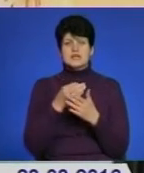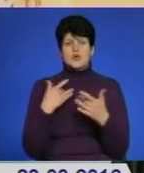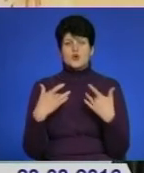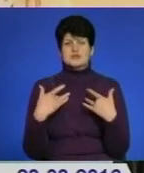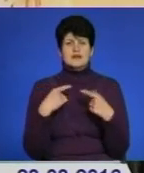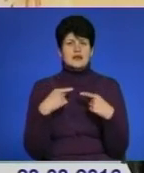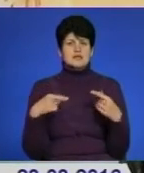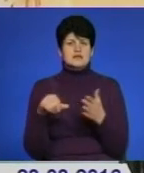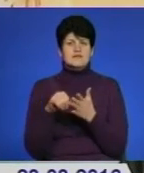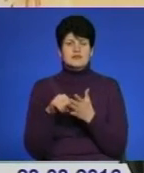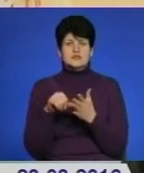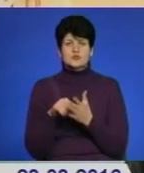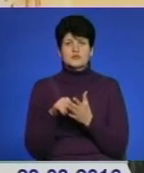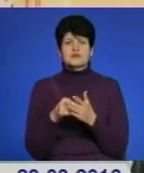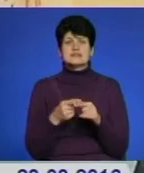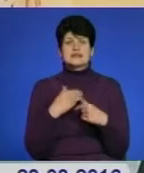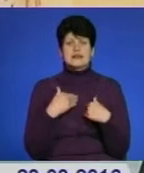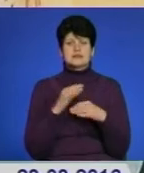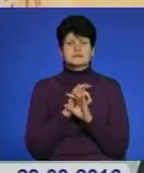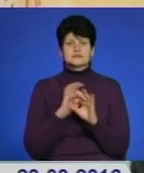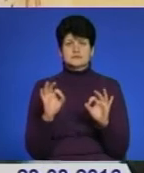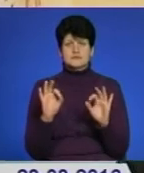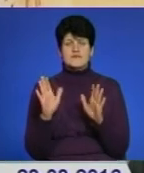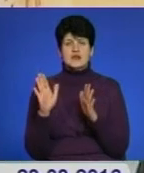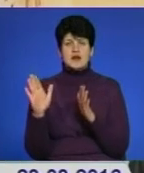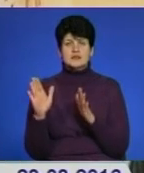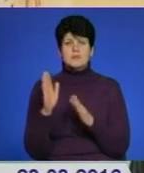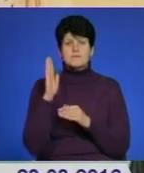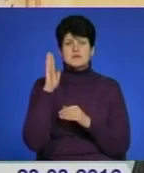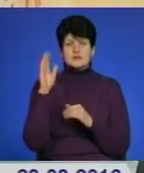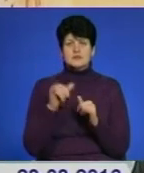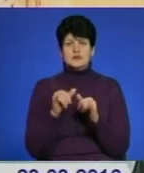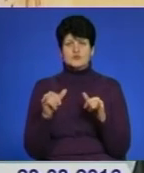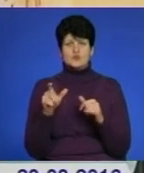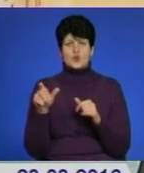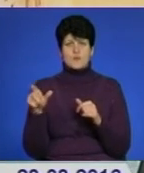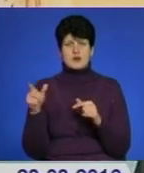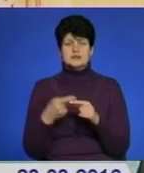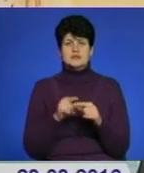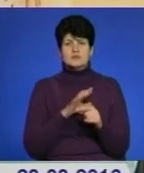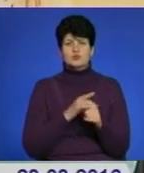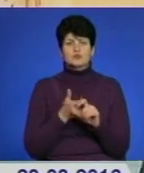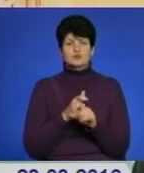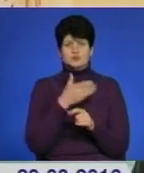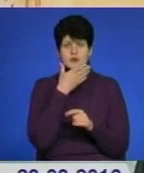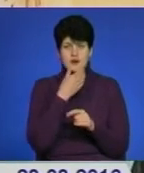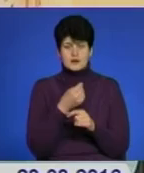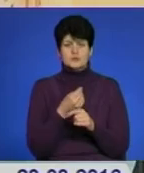для будь виступів це було для нас ідеальний варіант. І на перспективу для розвитку громади це було б дуже гарно, дуже